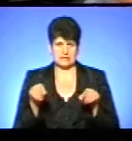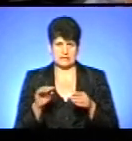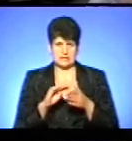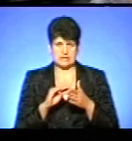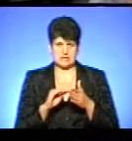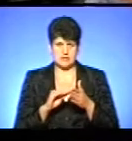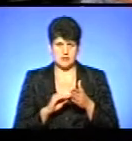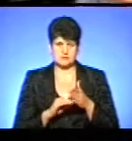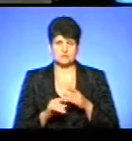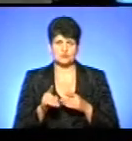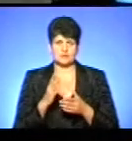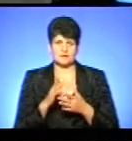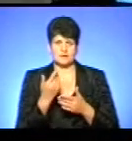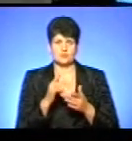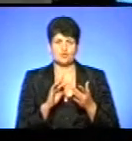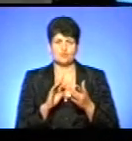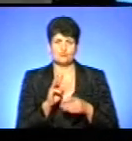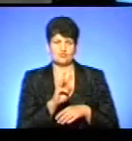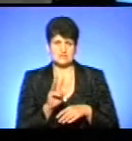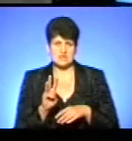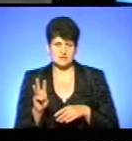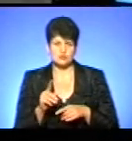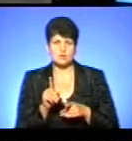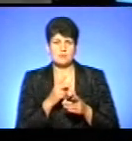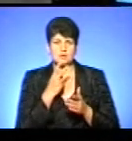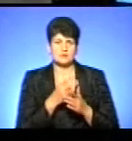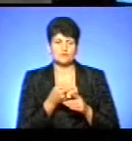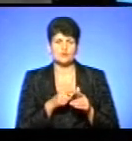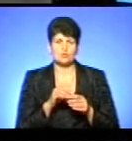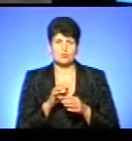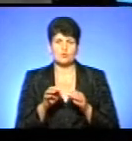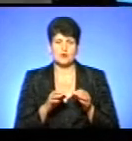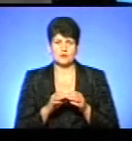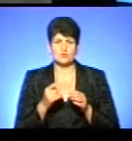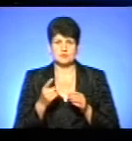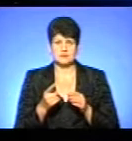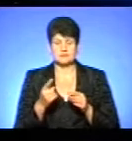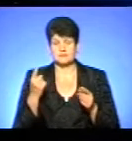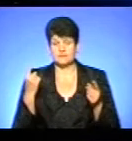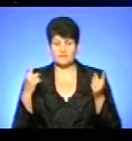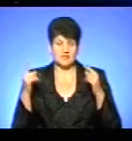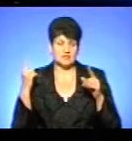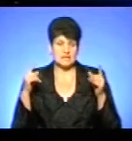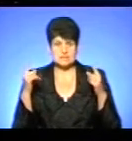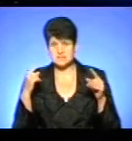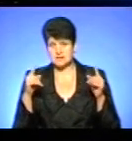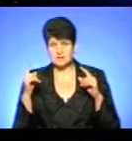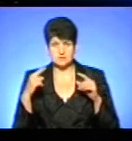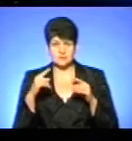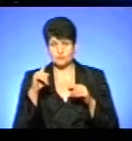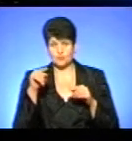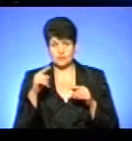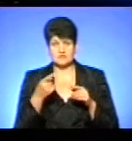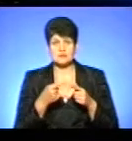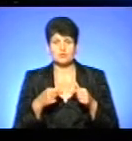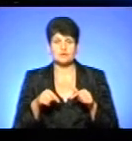розміщені на їхньому сайті, про те, що даний проєкт передбачає, ну, як на мене, один із найфантастичніших пунктів –